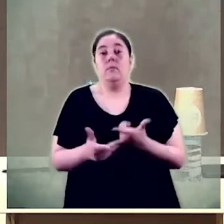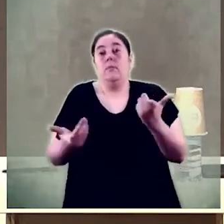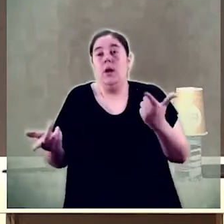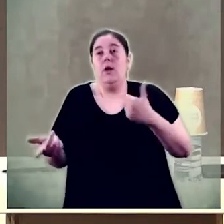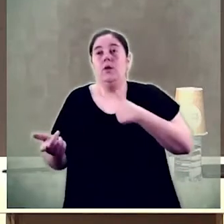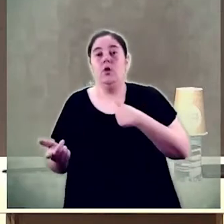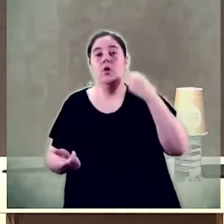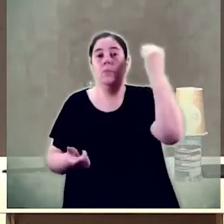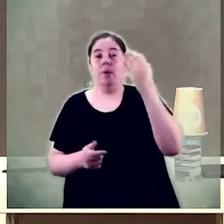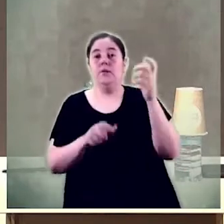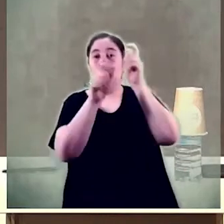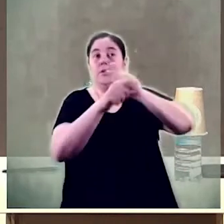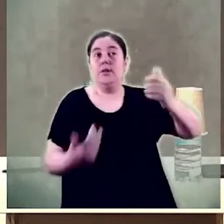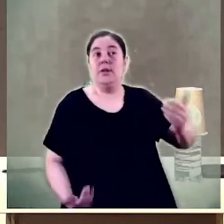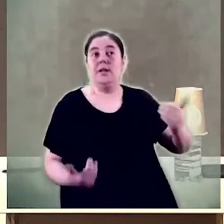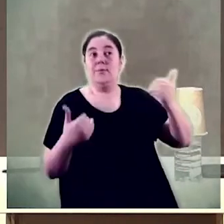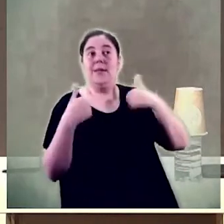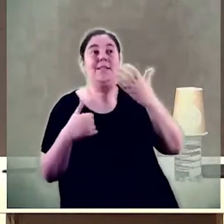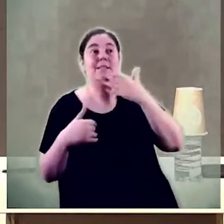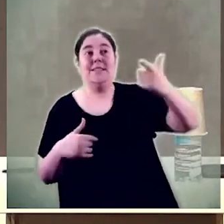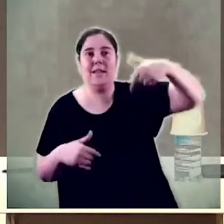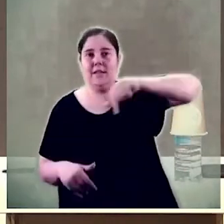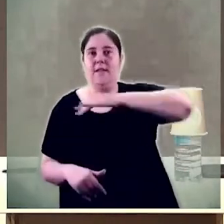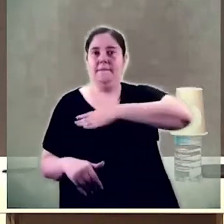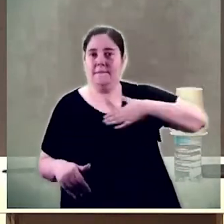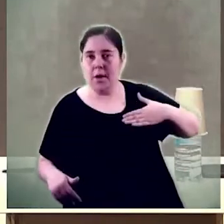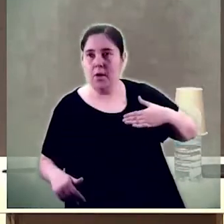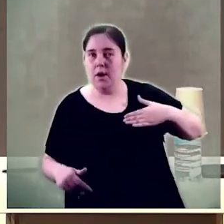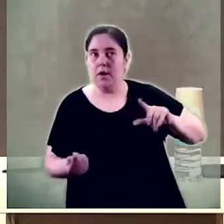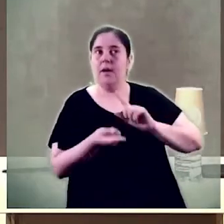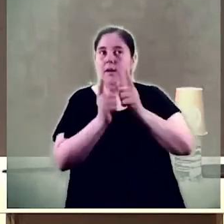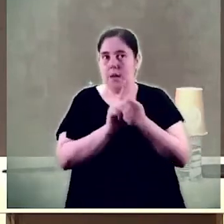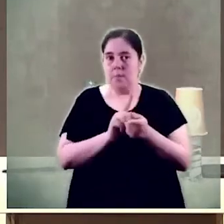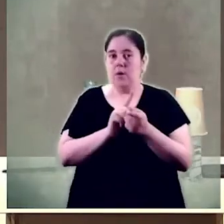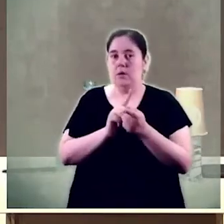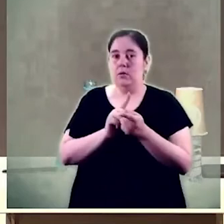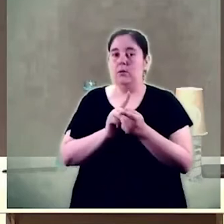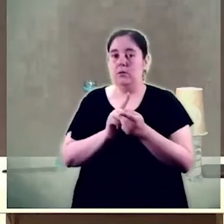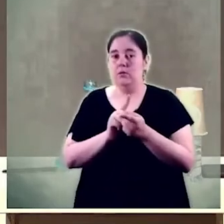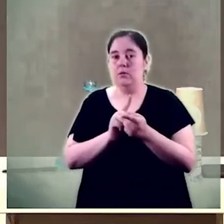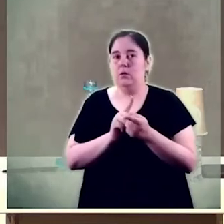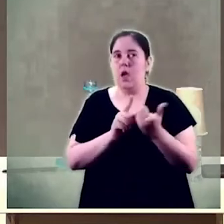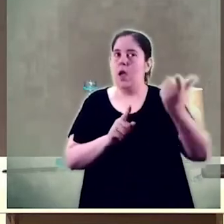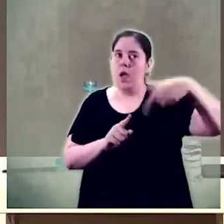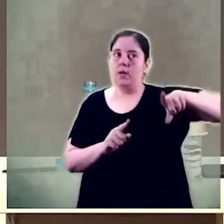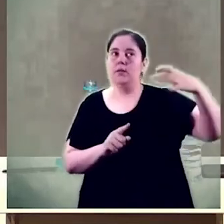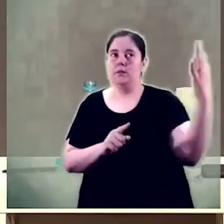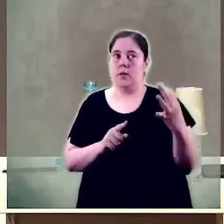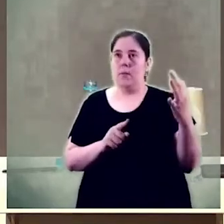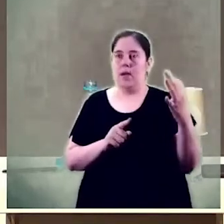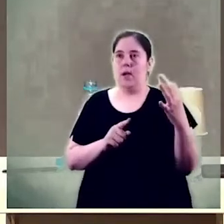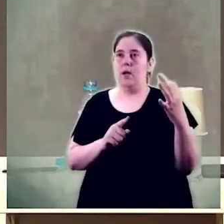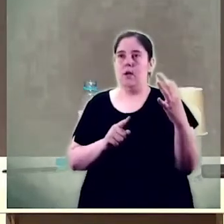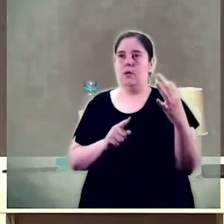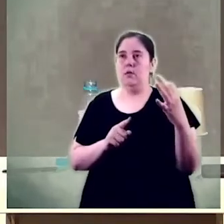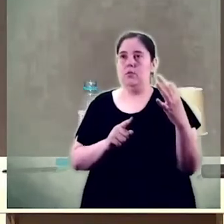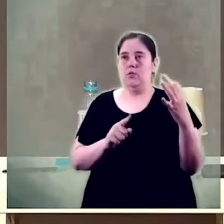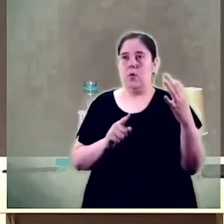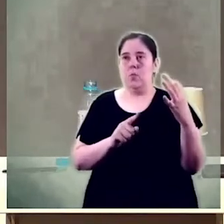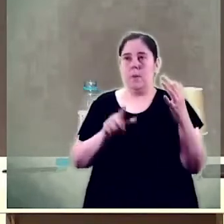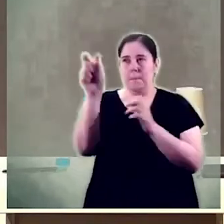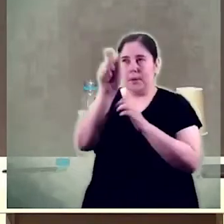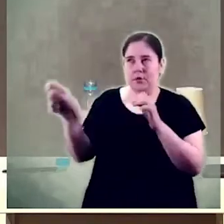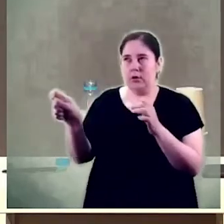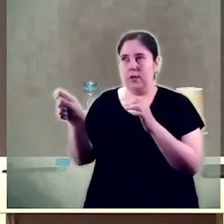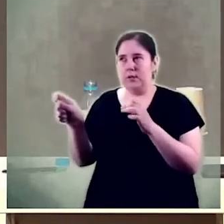responsables si volen realment i es creuen que hem de fer un canvi tenen que anar en aquesta direcció buscar